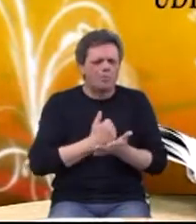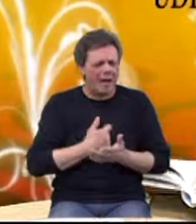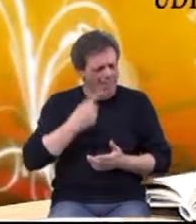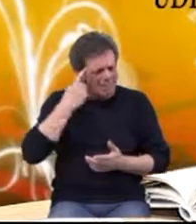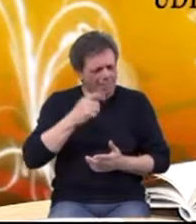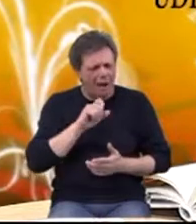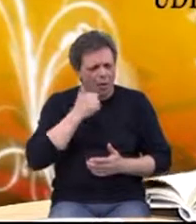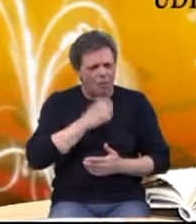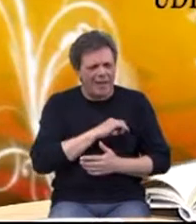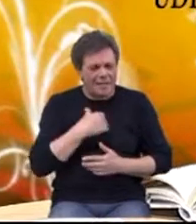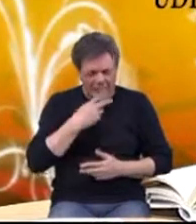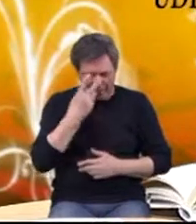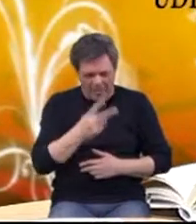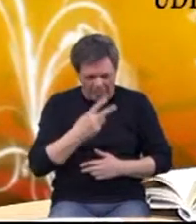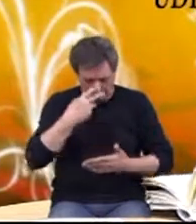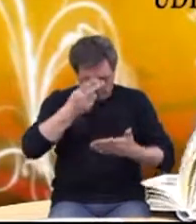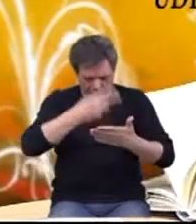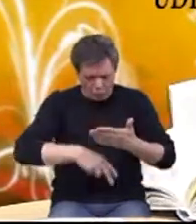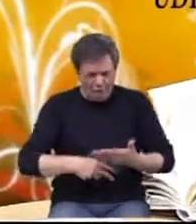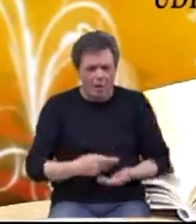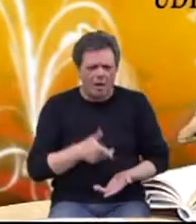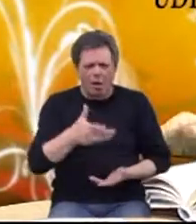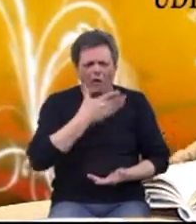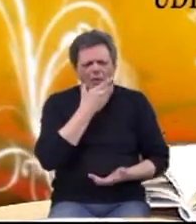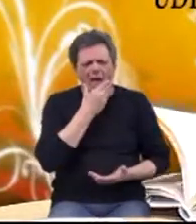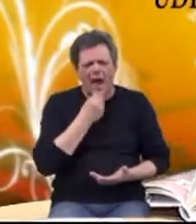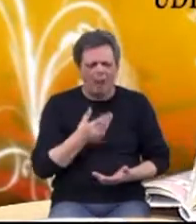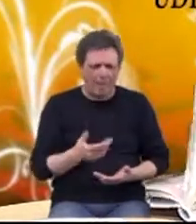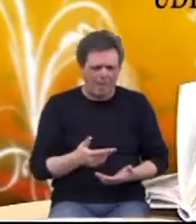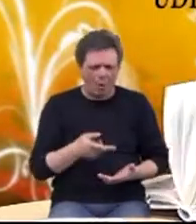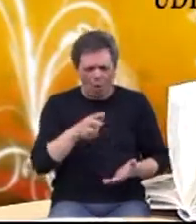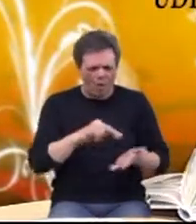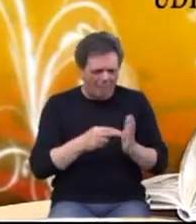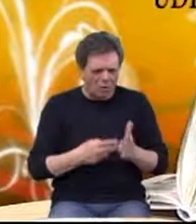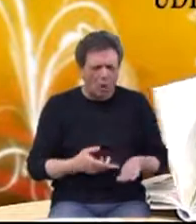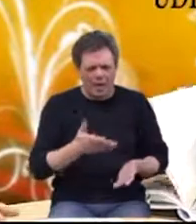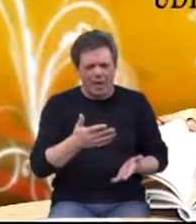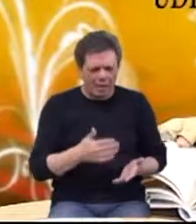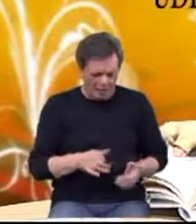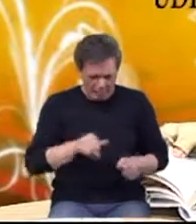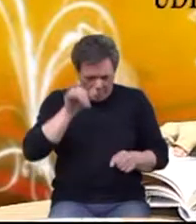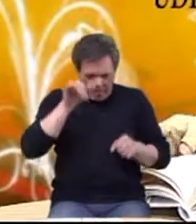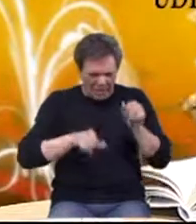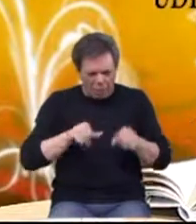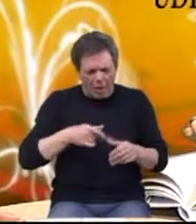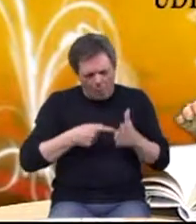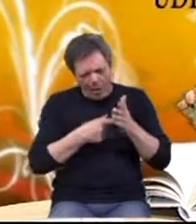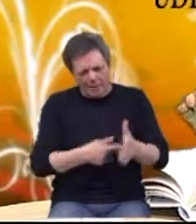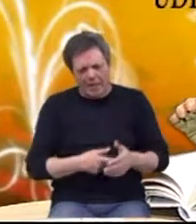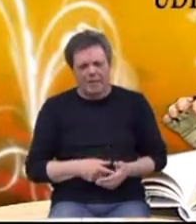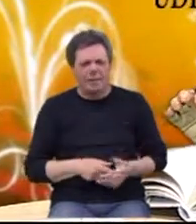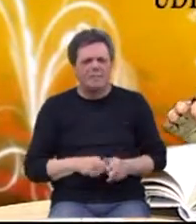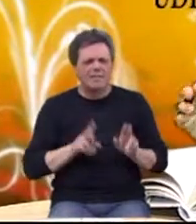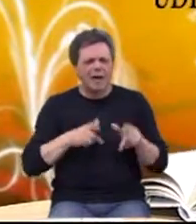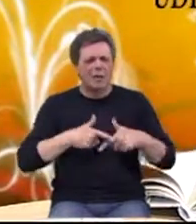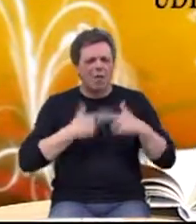vidi, pročita, krasno ste i ove sve metode operativne pokazali, zaista je